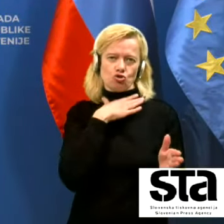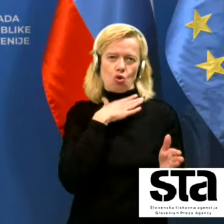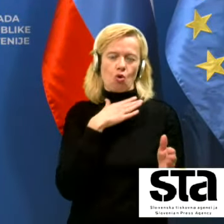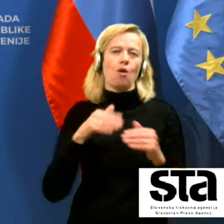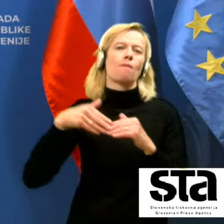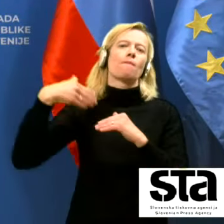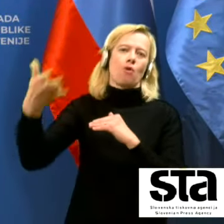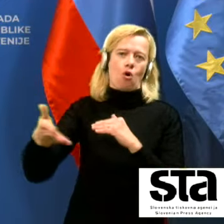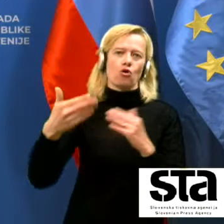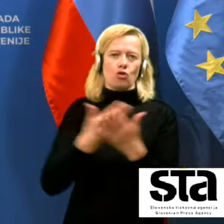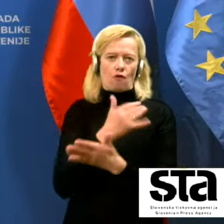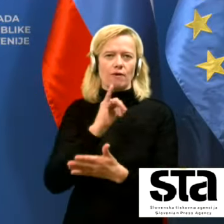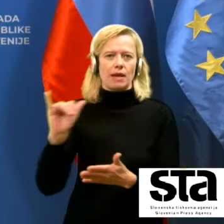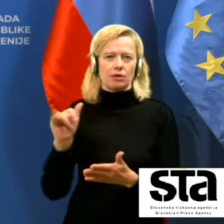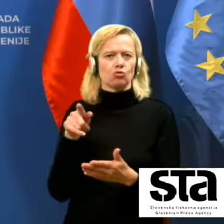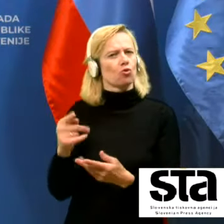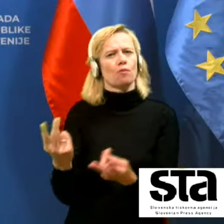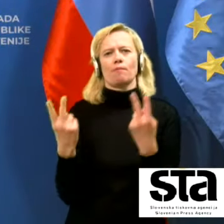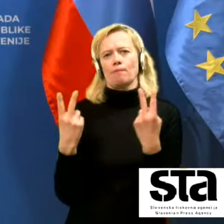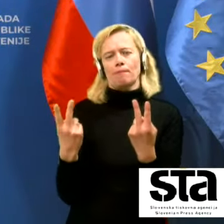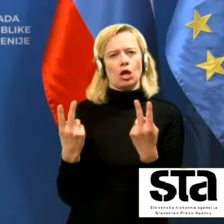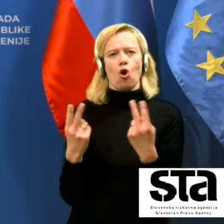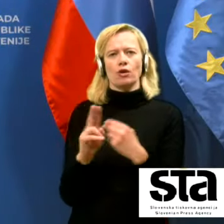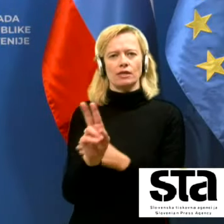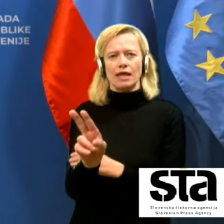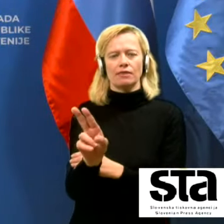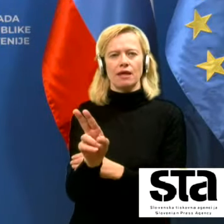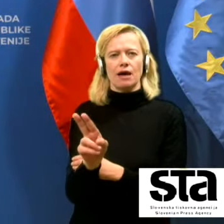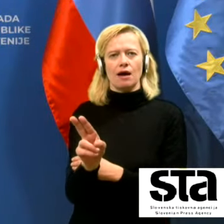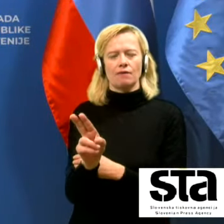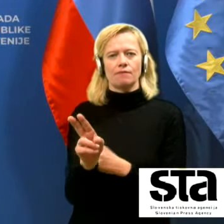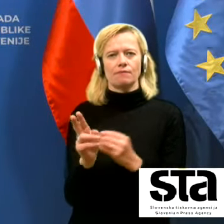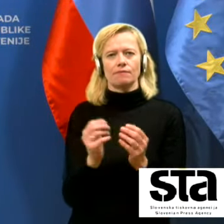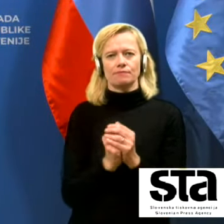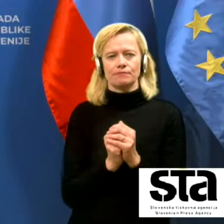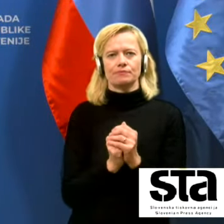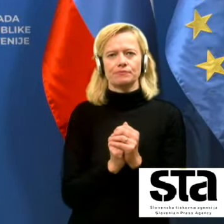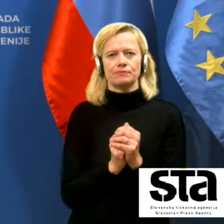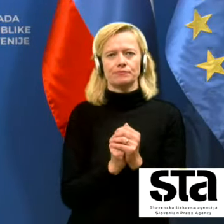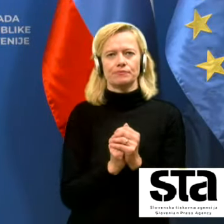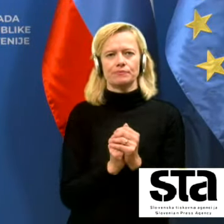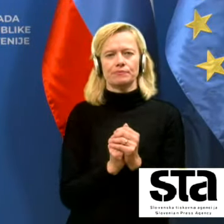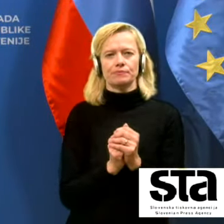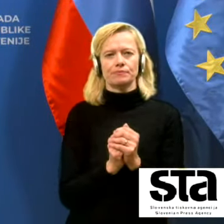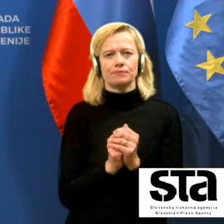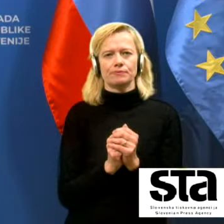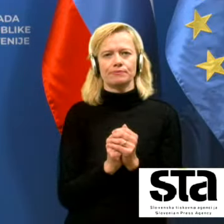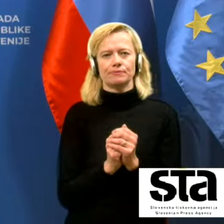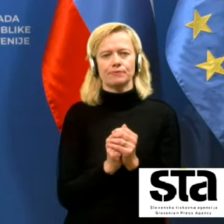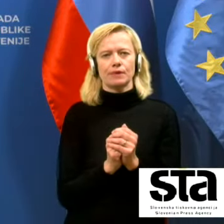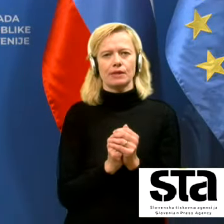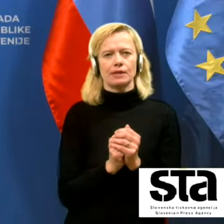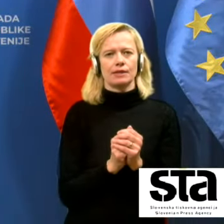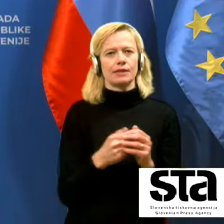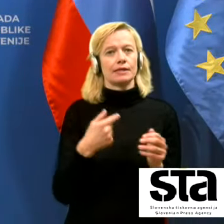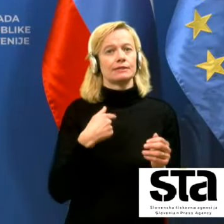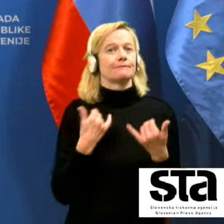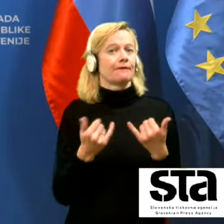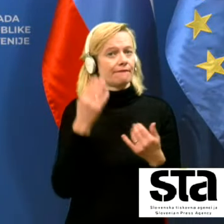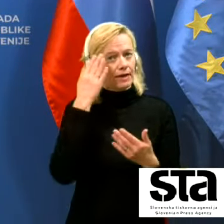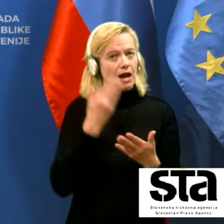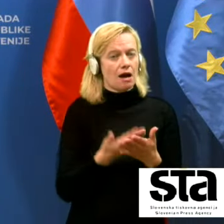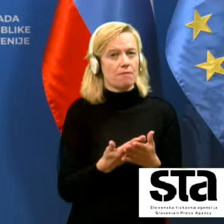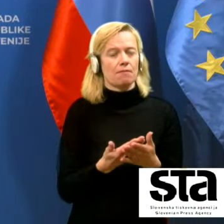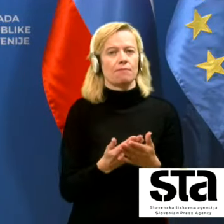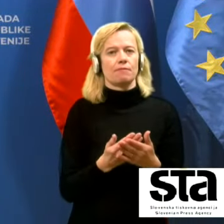novem letu prioriteta pred vsemi ostaljimi. tako da, jaz zdaj verjamem, da je